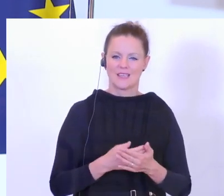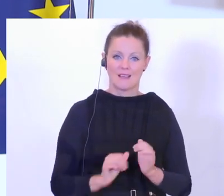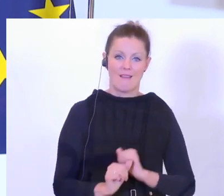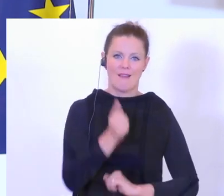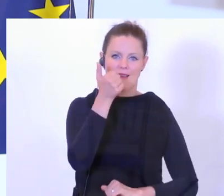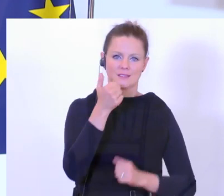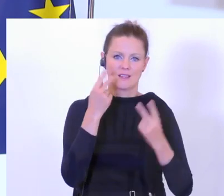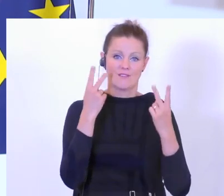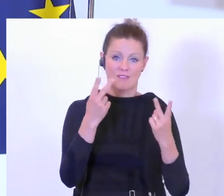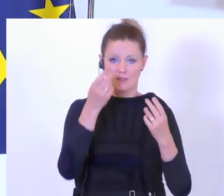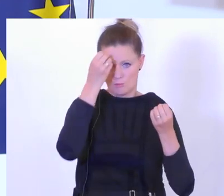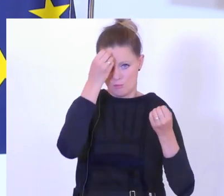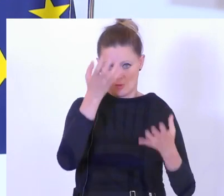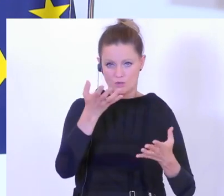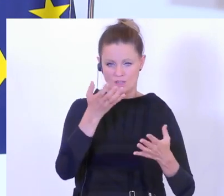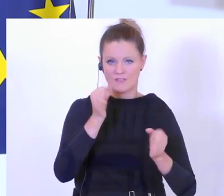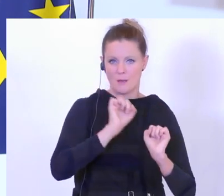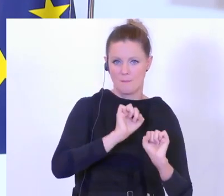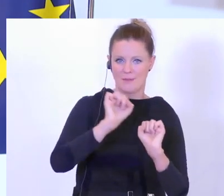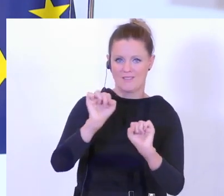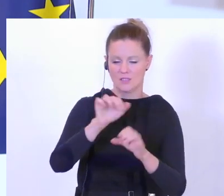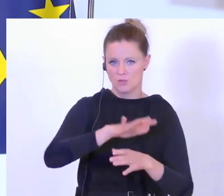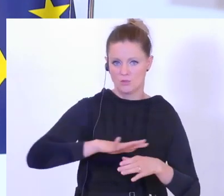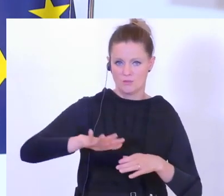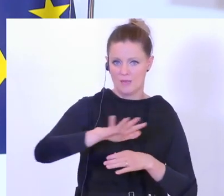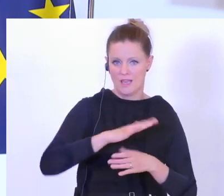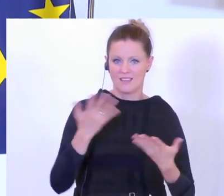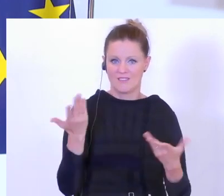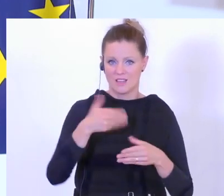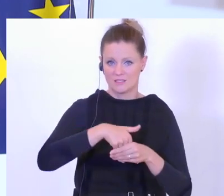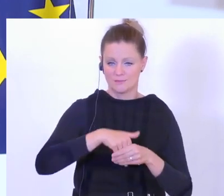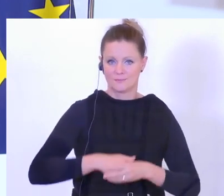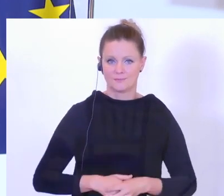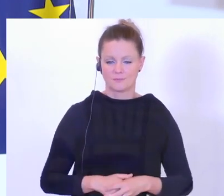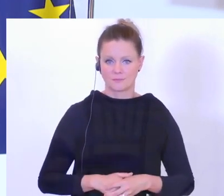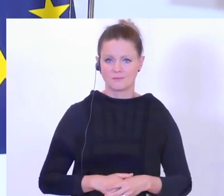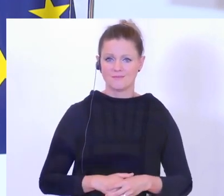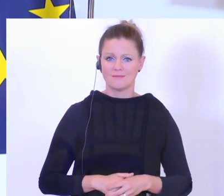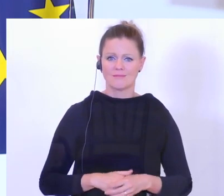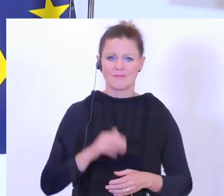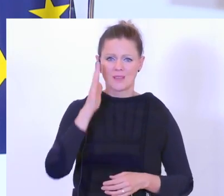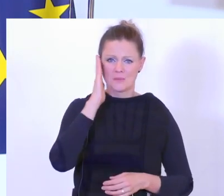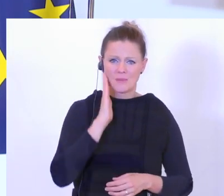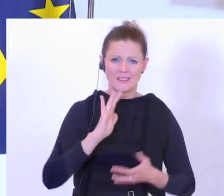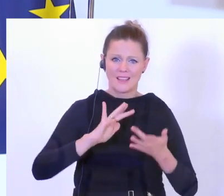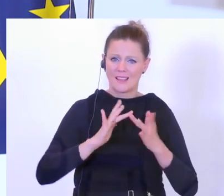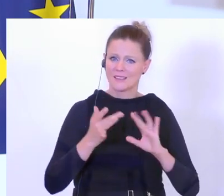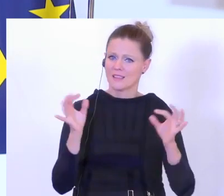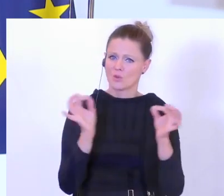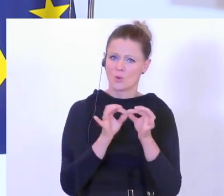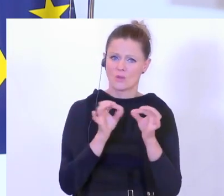Botschaft im Präventionsbereich, es gibt, bitte nutzt diese Internetkontakte,